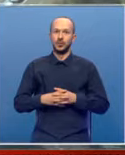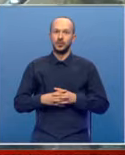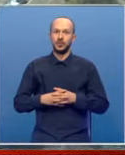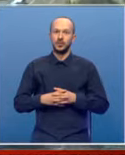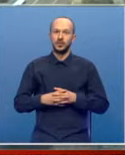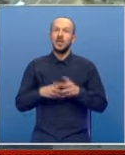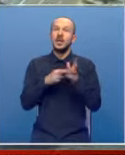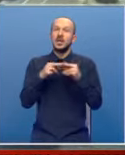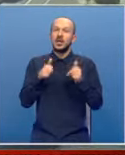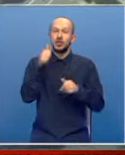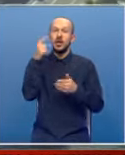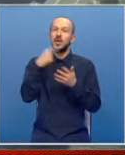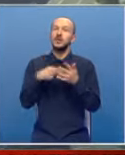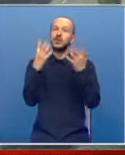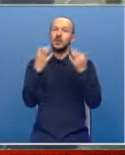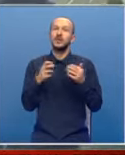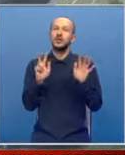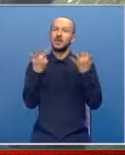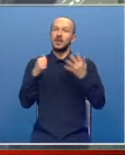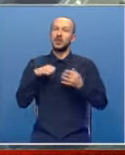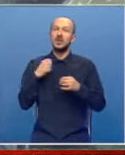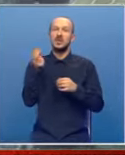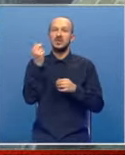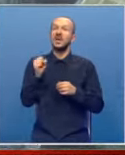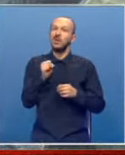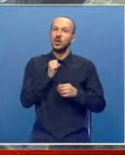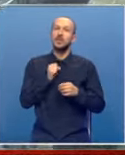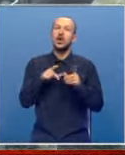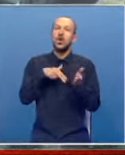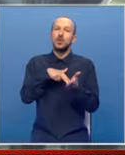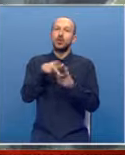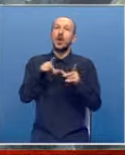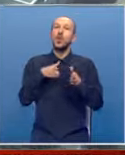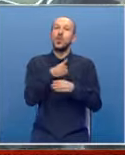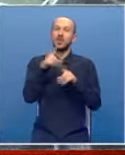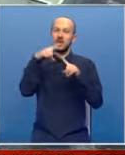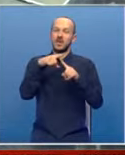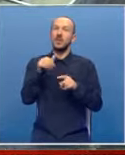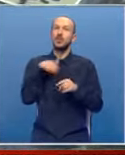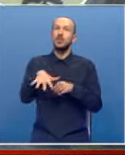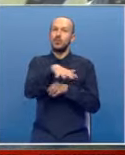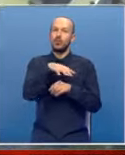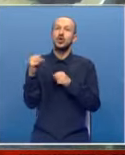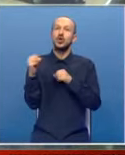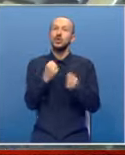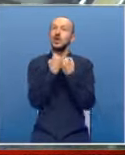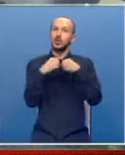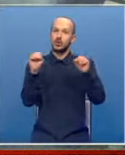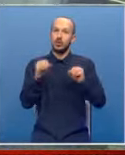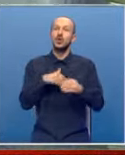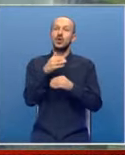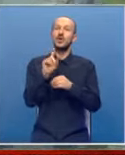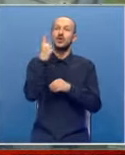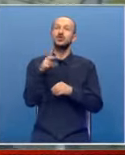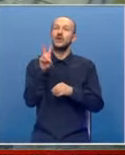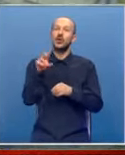Na današnji dan 1918. godine Srpska vojska umarširala je u Trebinje i na to područje je donijela slobodu nakon